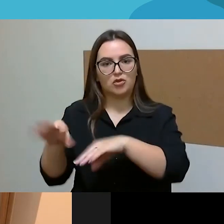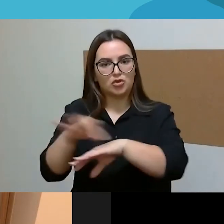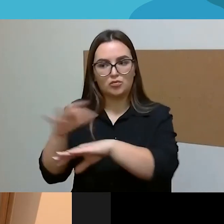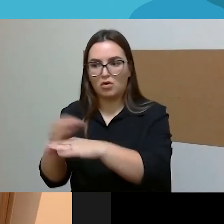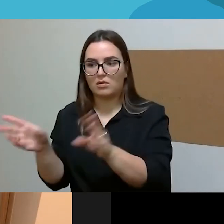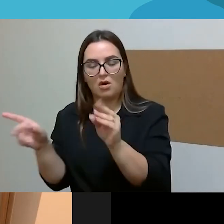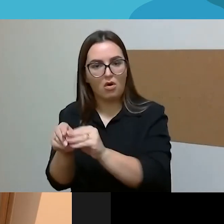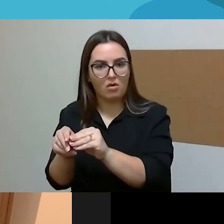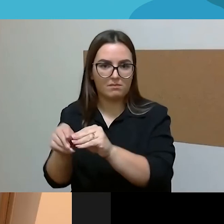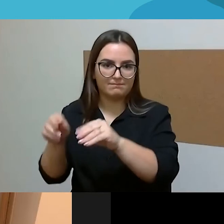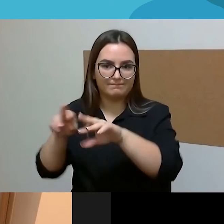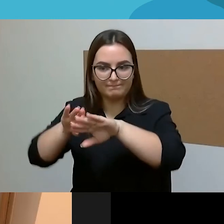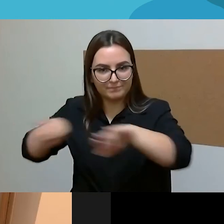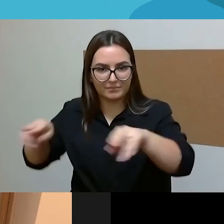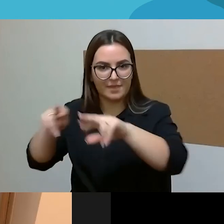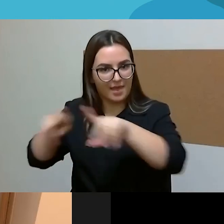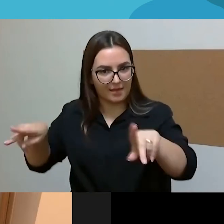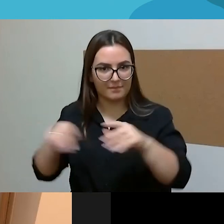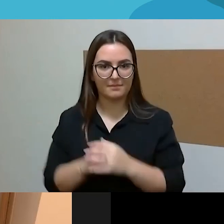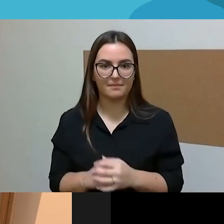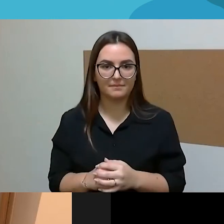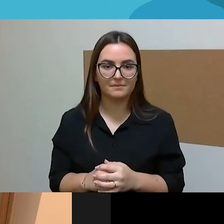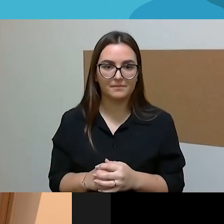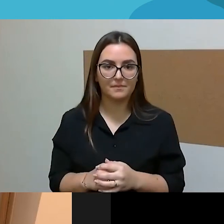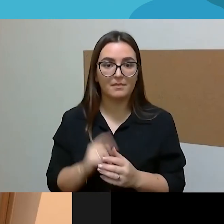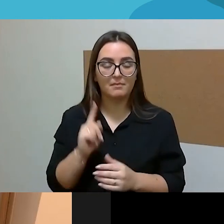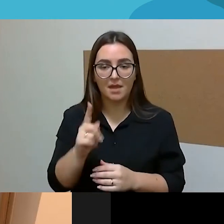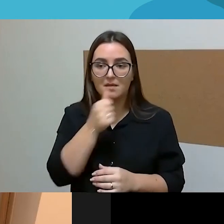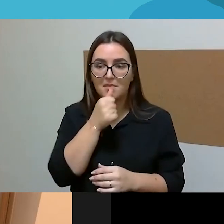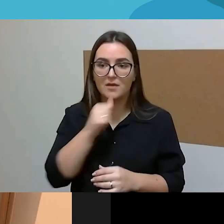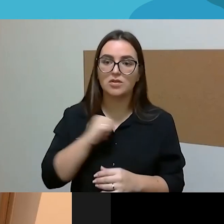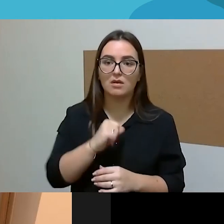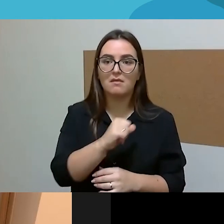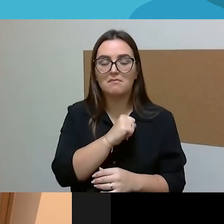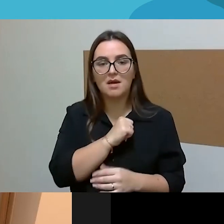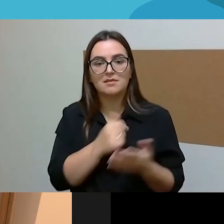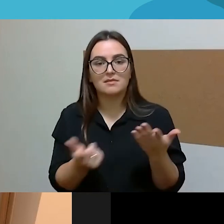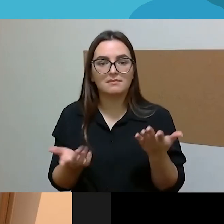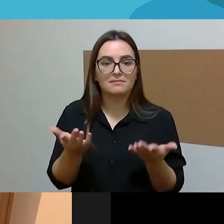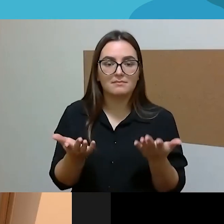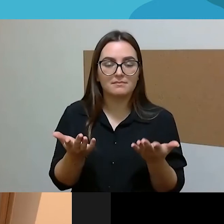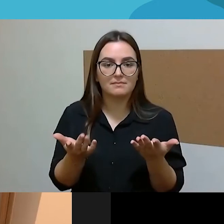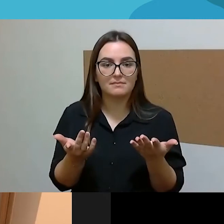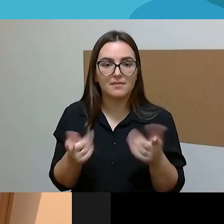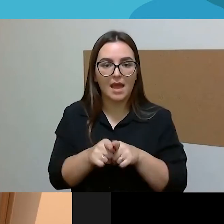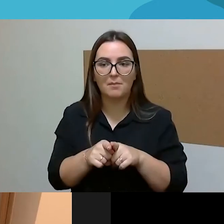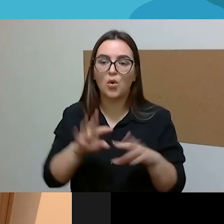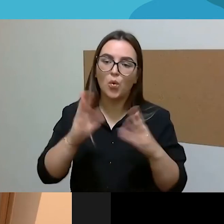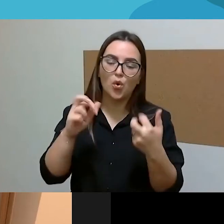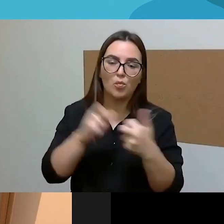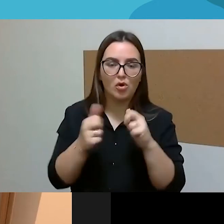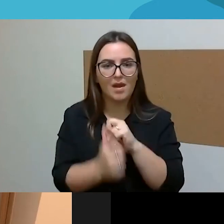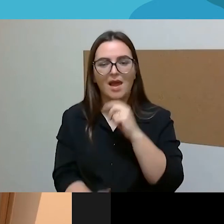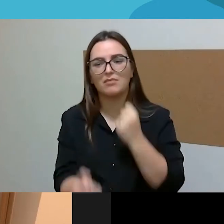darome. Bet aš taip niekada negalvau, kad net ir prie visų tų sunkumų ir